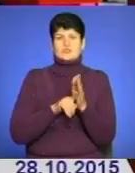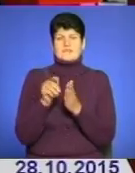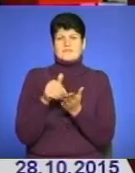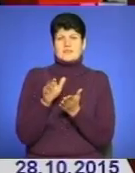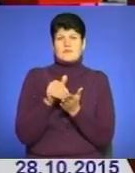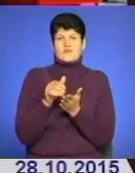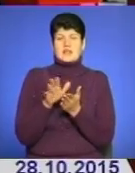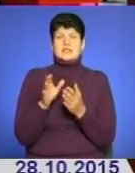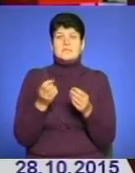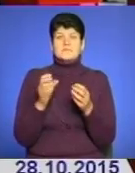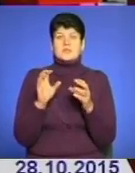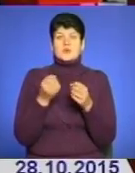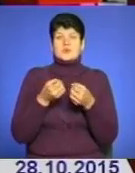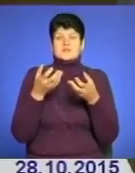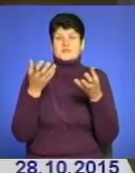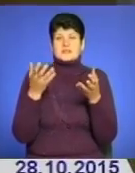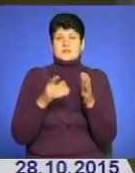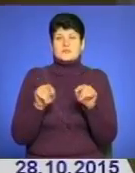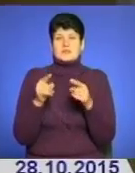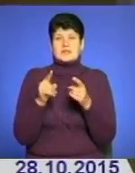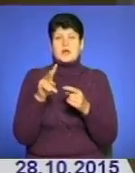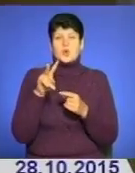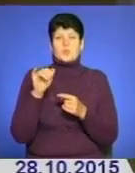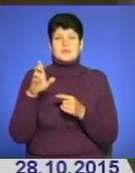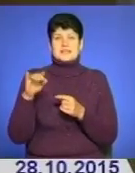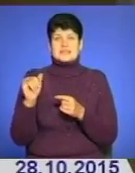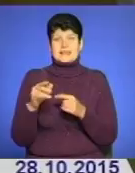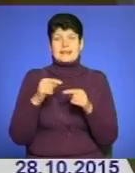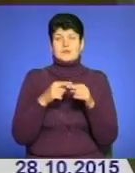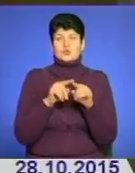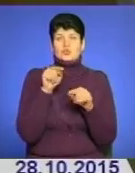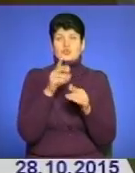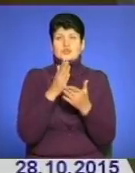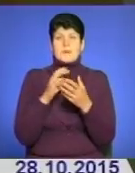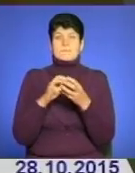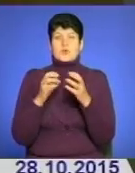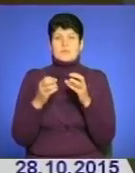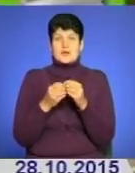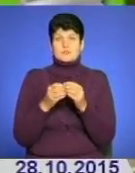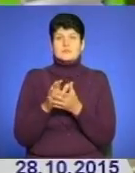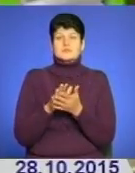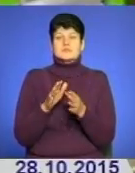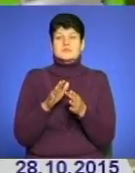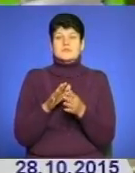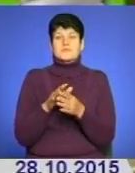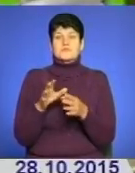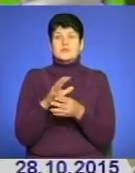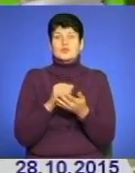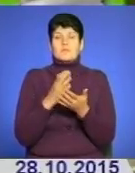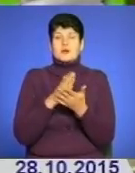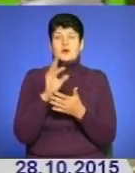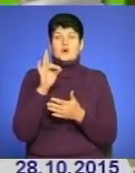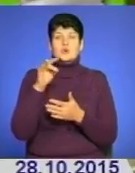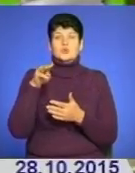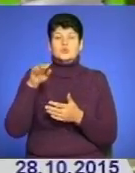від випуску освітлювальних пристроїв, заснованих на люмінесцентних технологіях. Тому що є проблеми з утилізацією, оскільки такі лампи містять ртуть